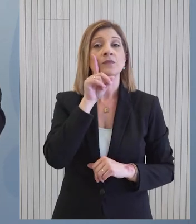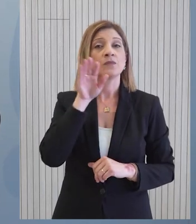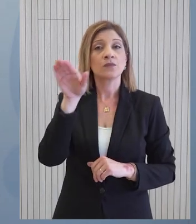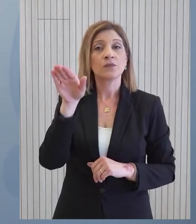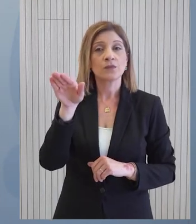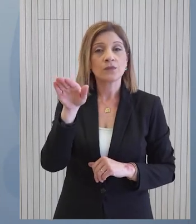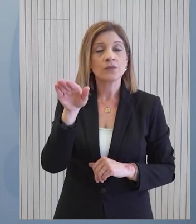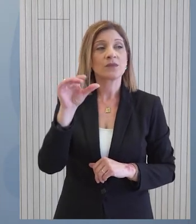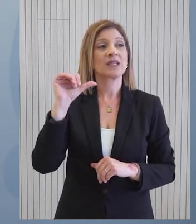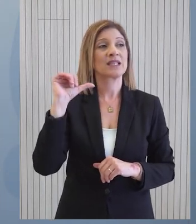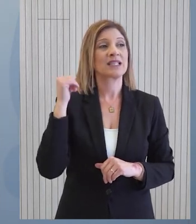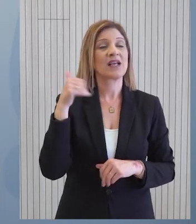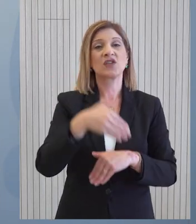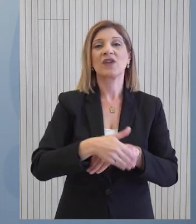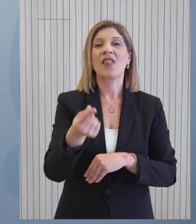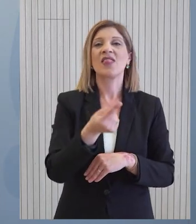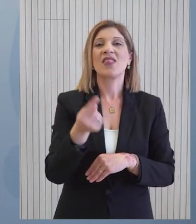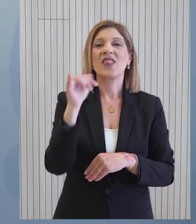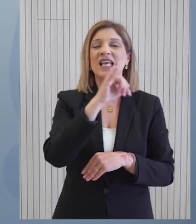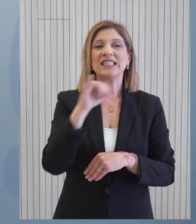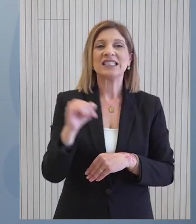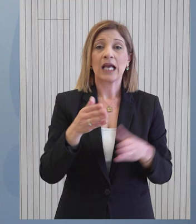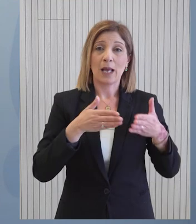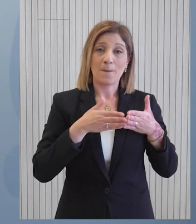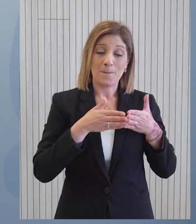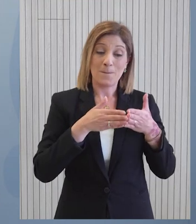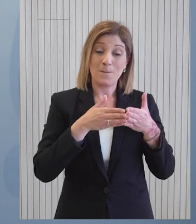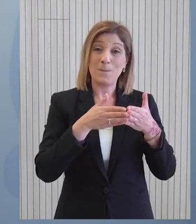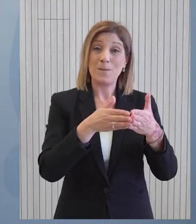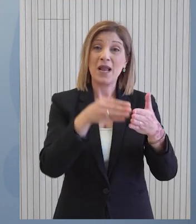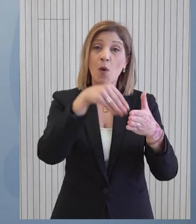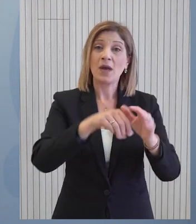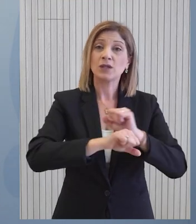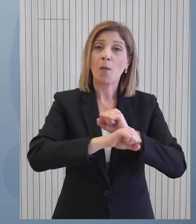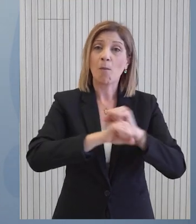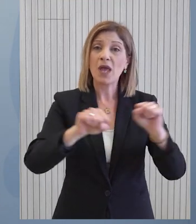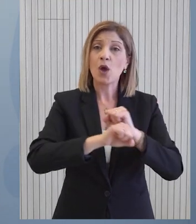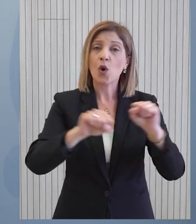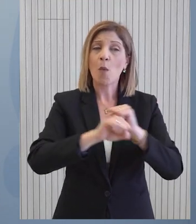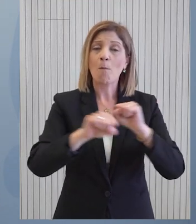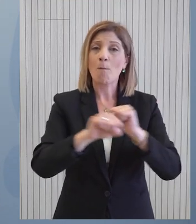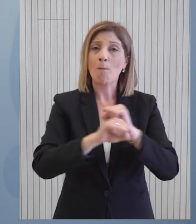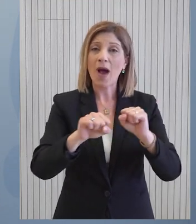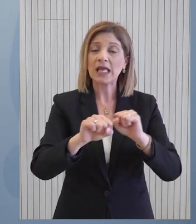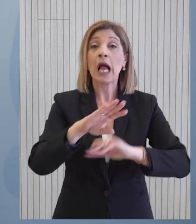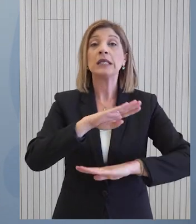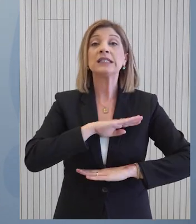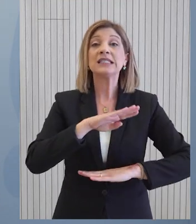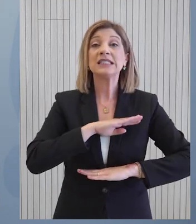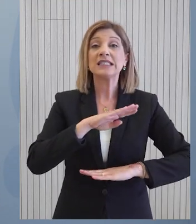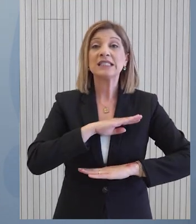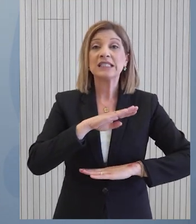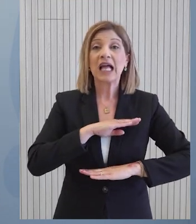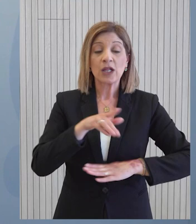Όπως μετέρωσε χθες βράδυ το σύγκομα πλήρια το οποίο μεταφέρει τόνους πληρομαχικών της εθνικής πρωτάς